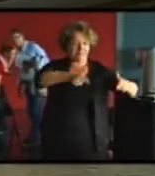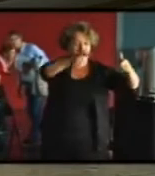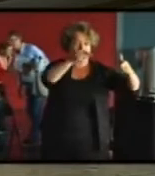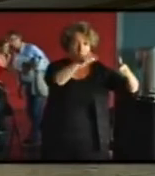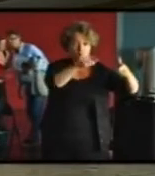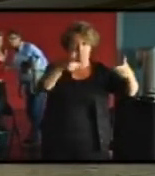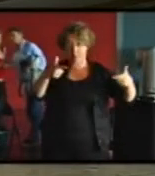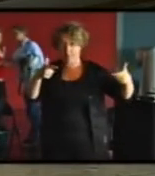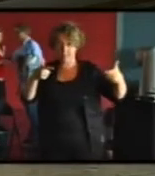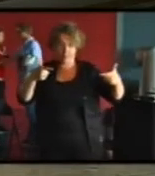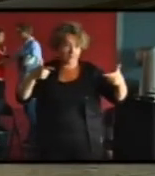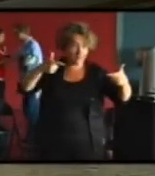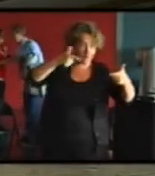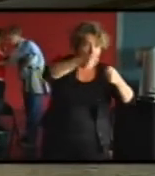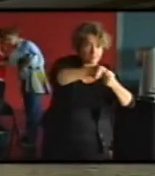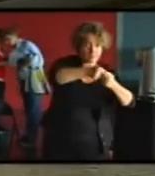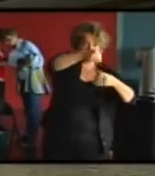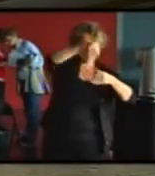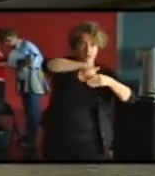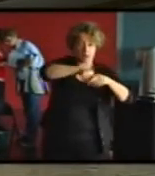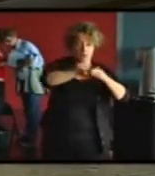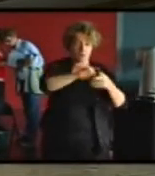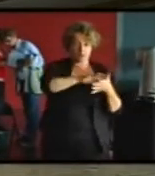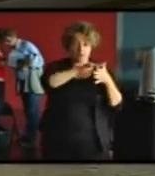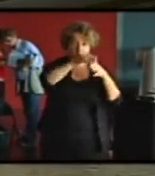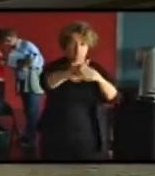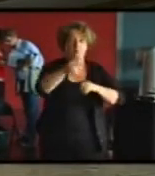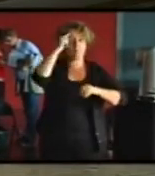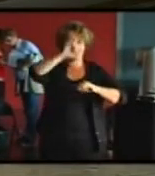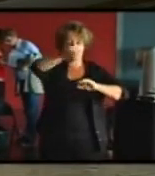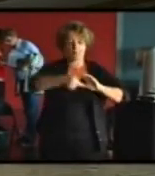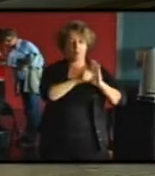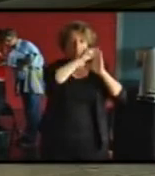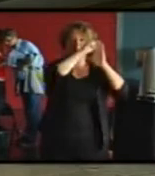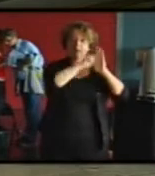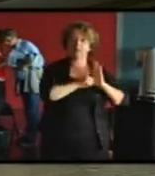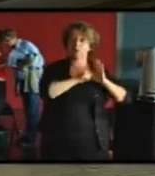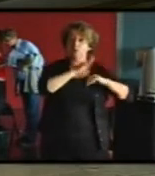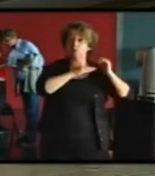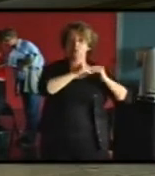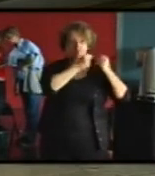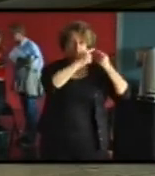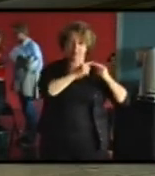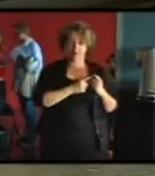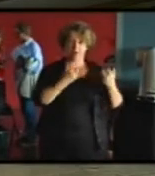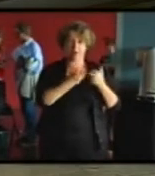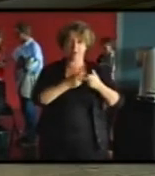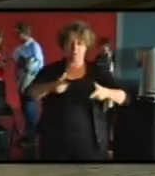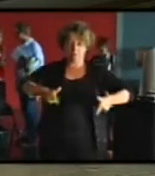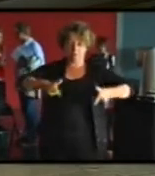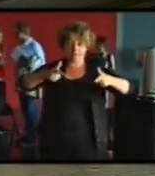transforme on a eu des règlements de construction très différents sur le même bâtiment on les a surélevés on